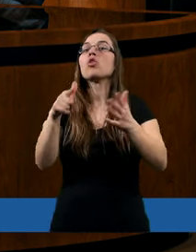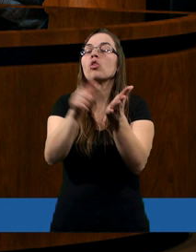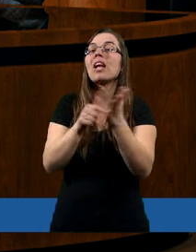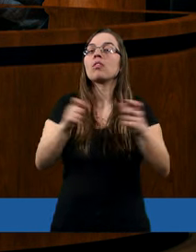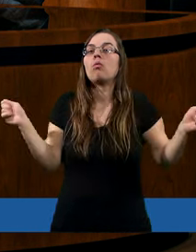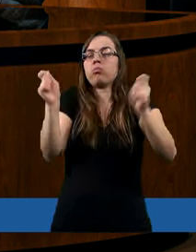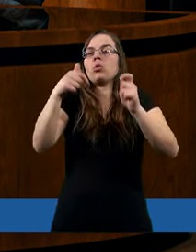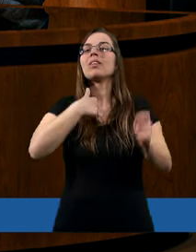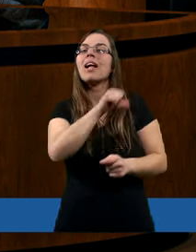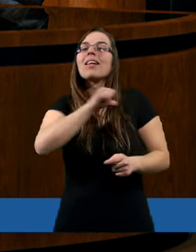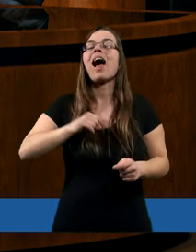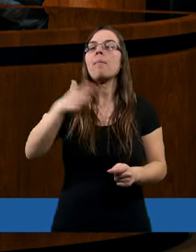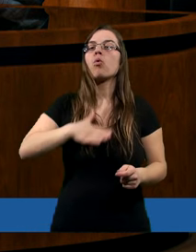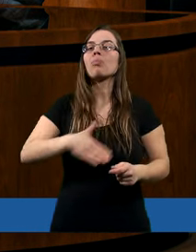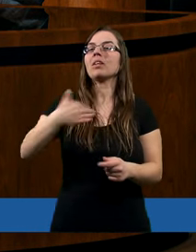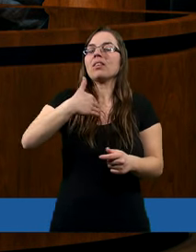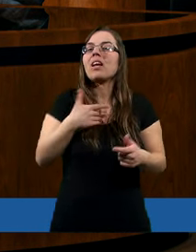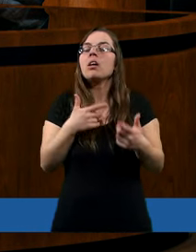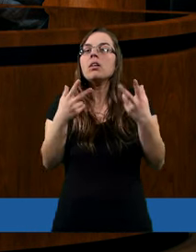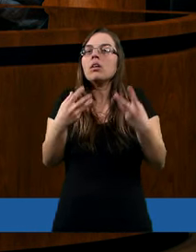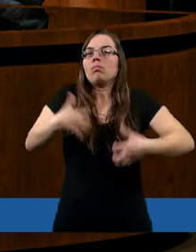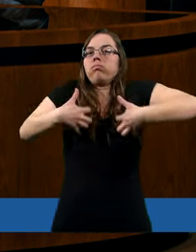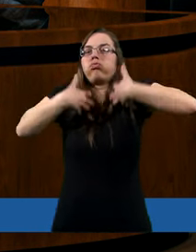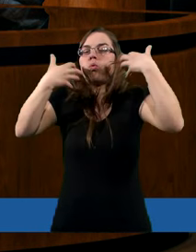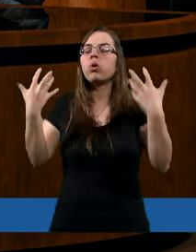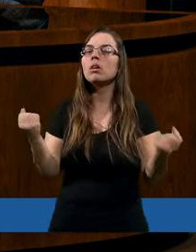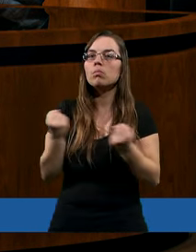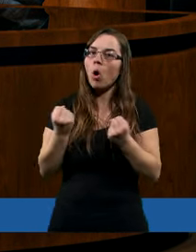budzi to samo u mnie. Ja też głos zaczynam podnosić.